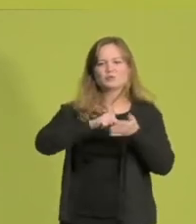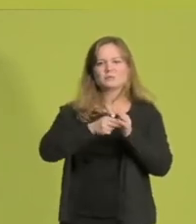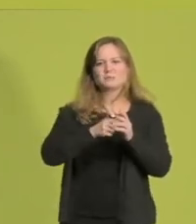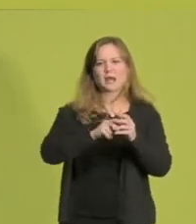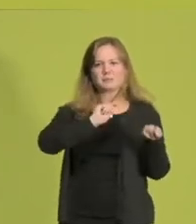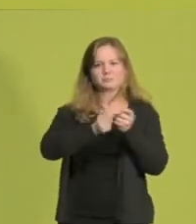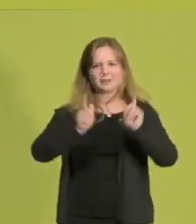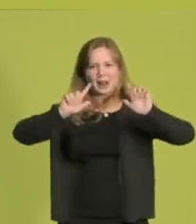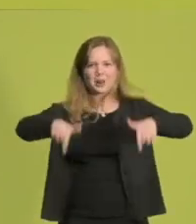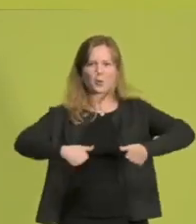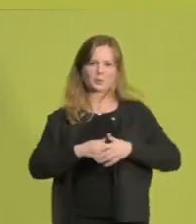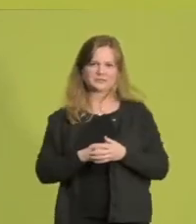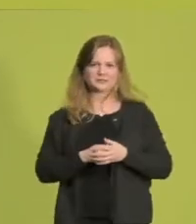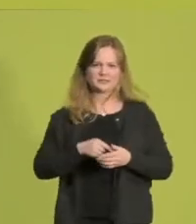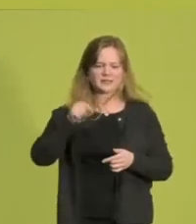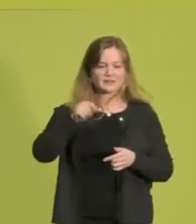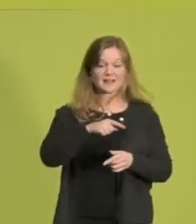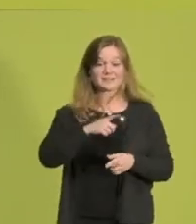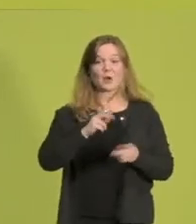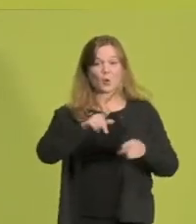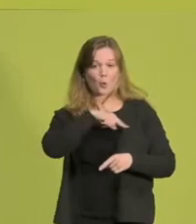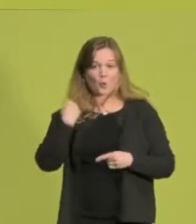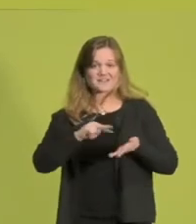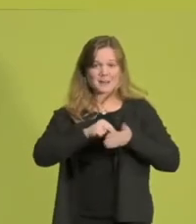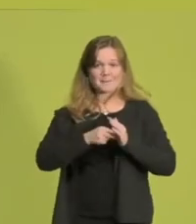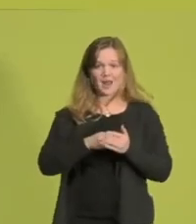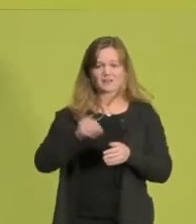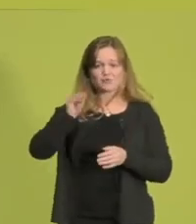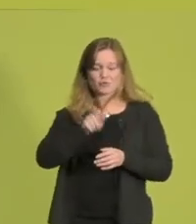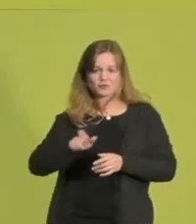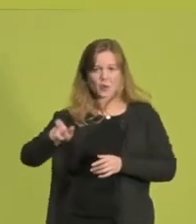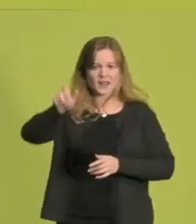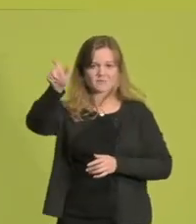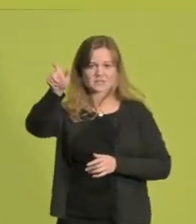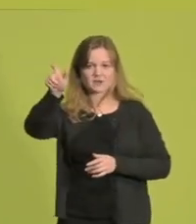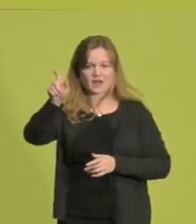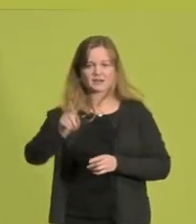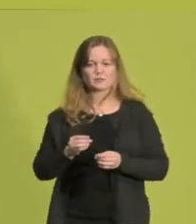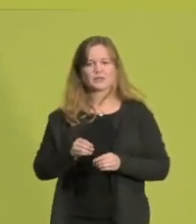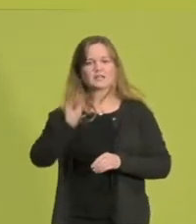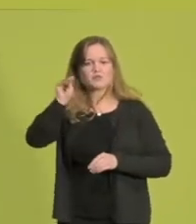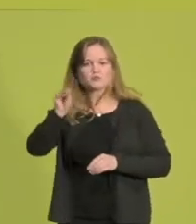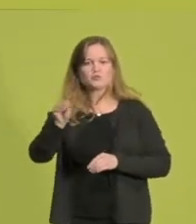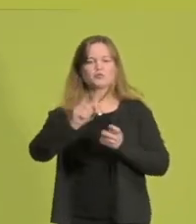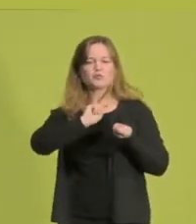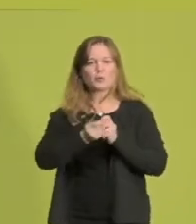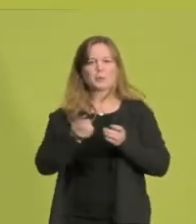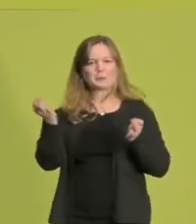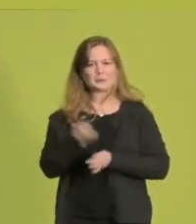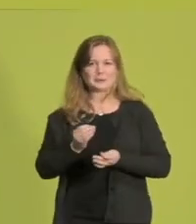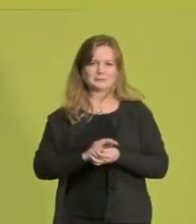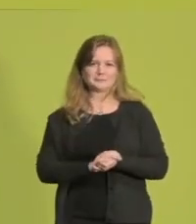umsetzen zu können. Das ist unser Plan für die kommende Zukunft Nordrhein-Westfalens, für eine grüne Zukunft Nordrhein-Westfalens.